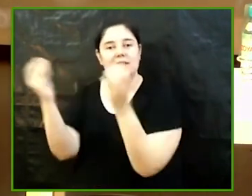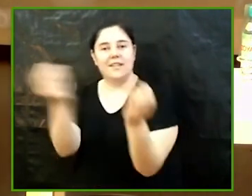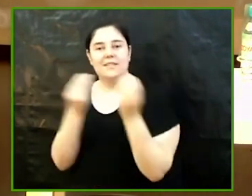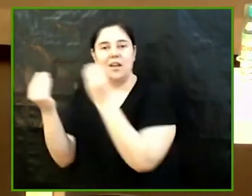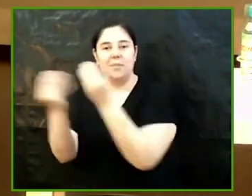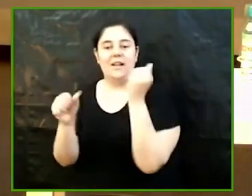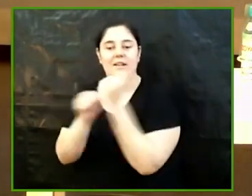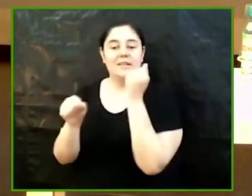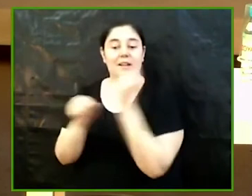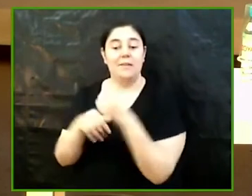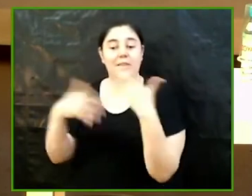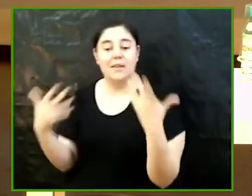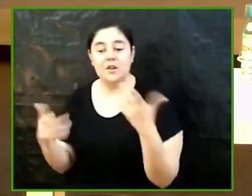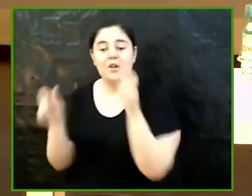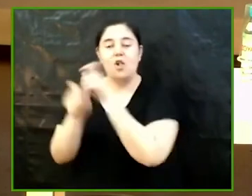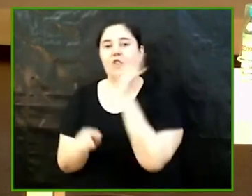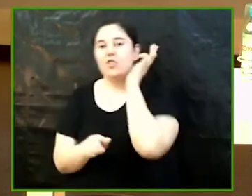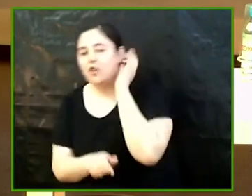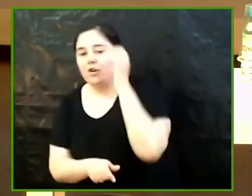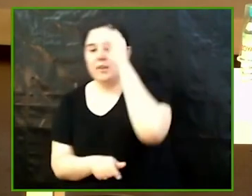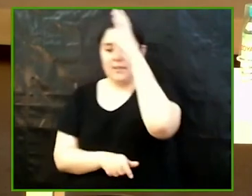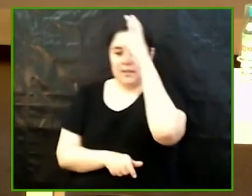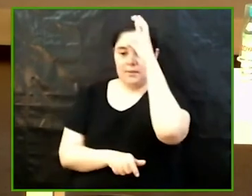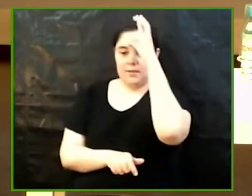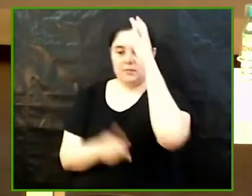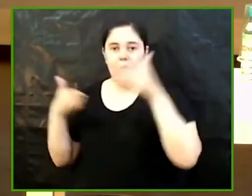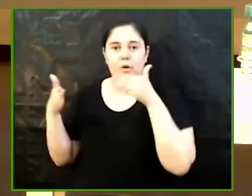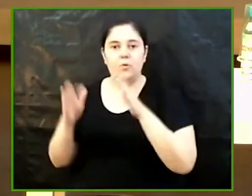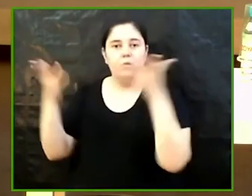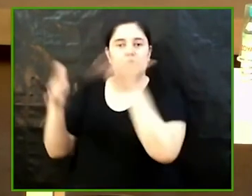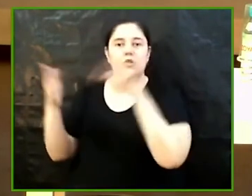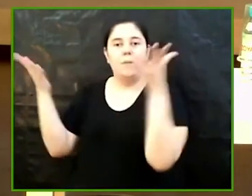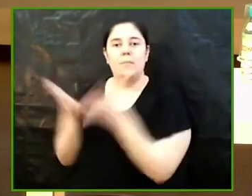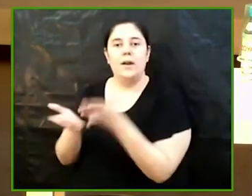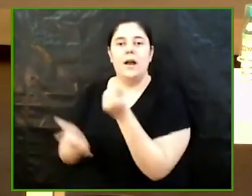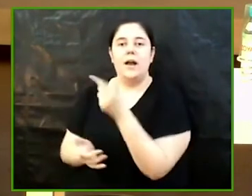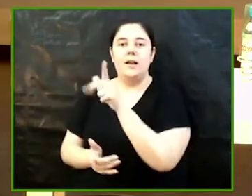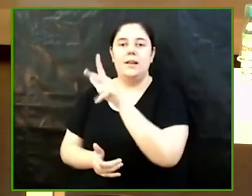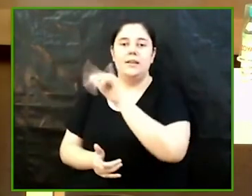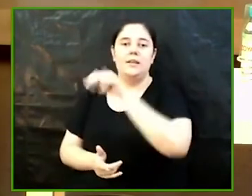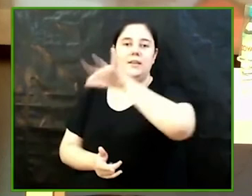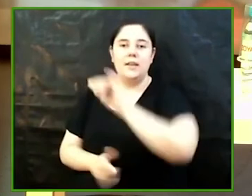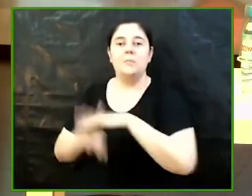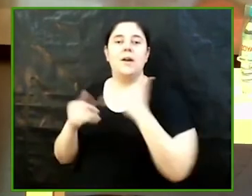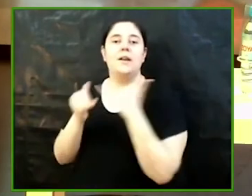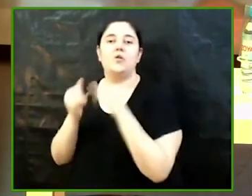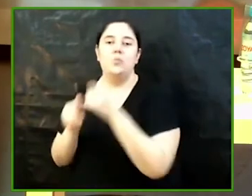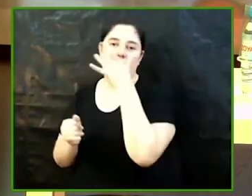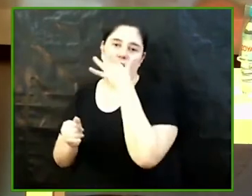el treball Dones i Sabers un recorregut a la Vall de Linyà per recuperar coneixements sobre plantes medicinals